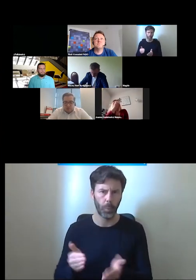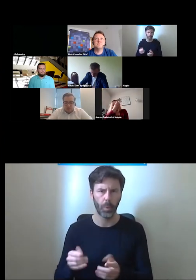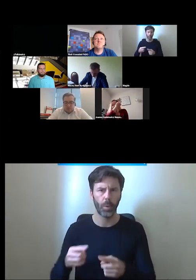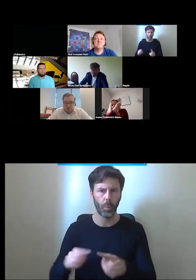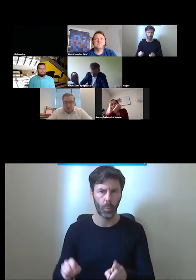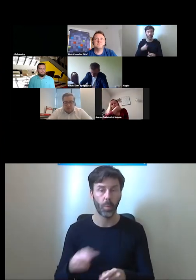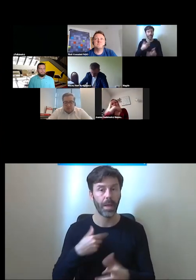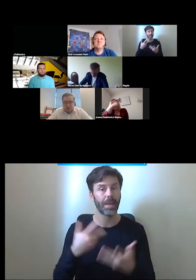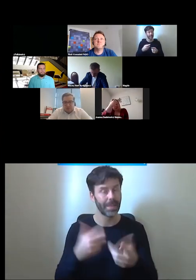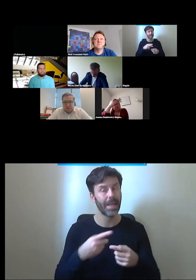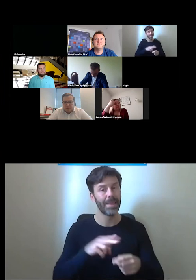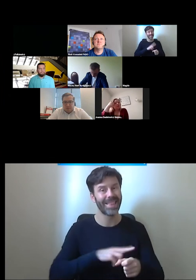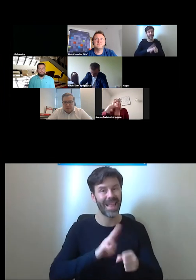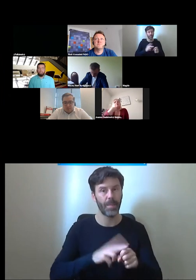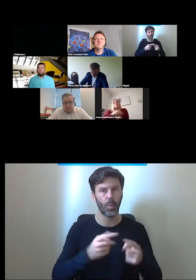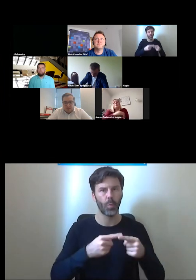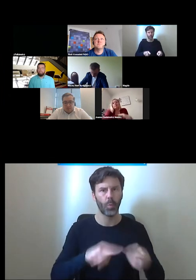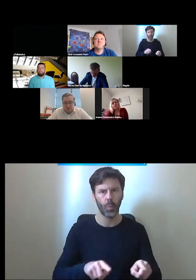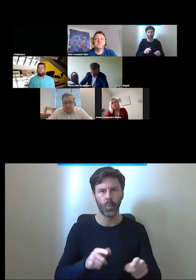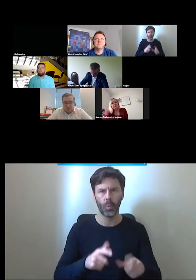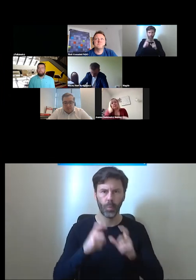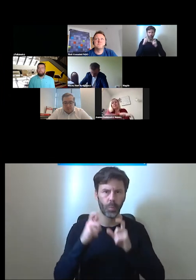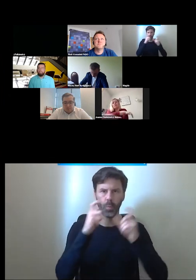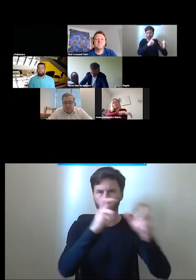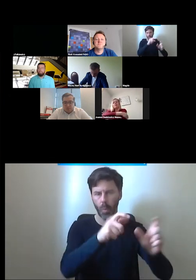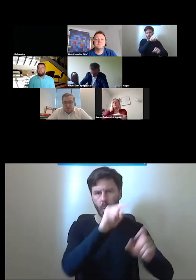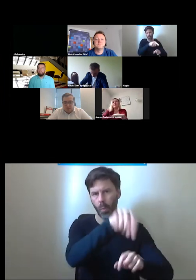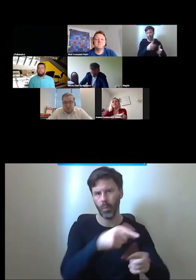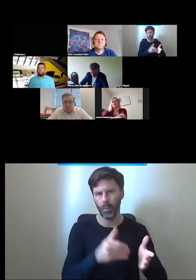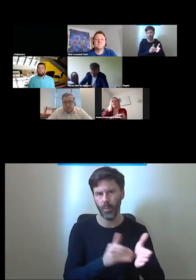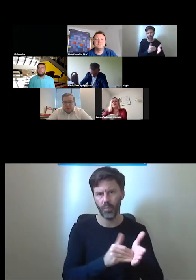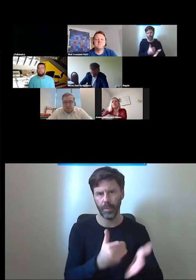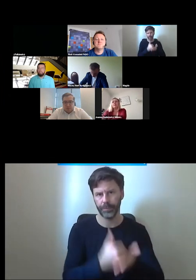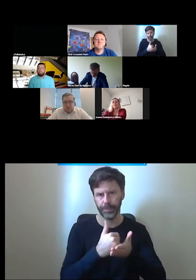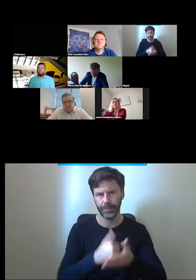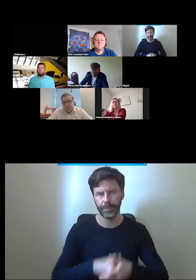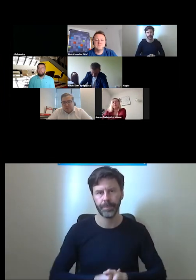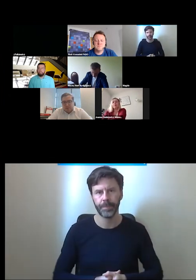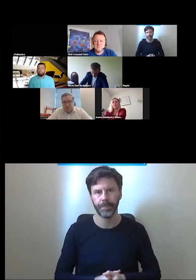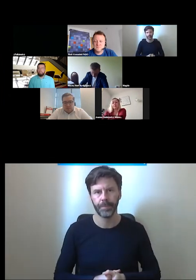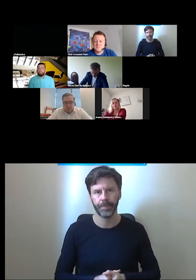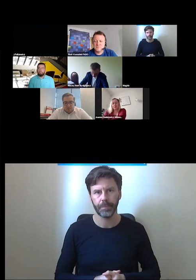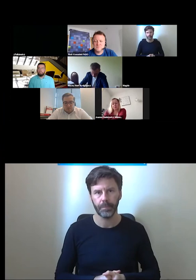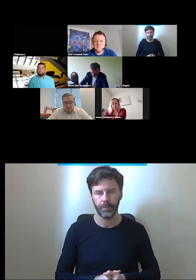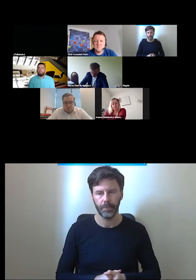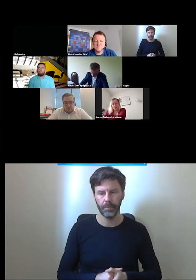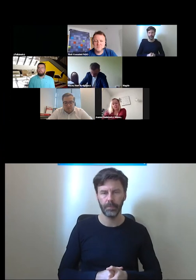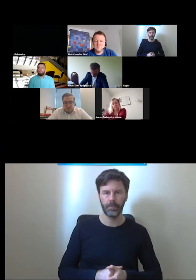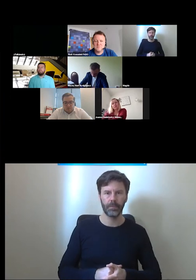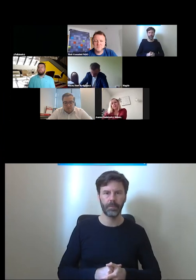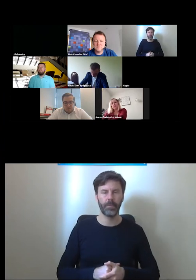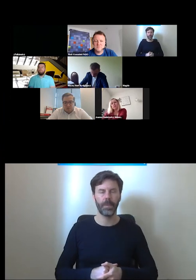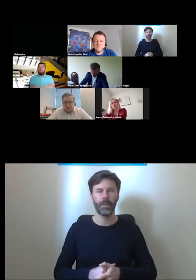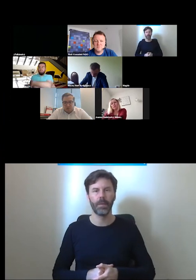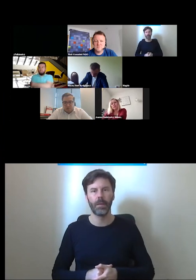termin był jak najkrótszy i faktycznie przewoźnicy zdecydowana większość przewoźników na okres skociła są też tacy akurat tutaj patrzę w Państwa